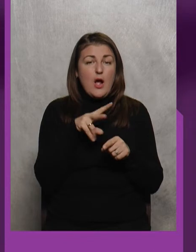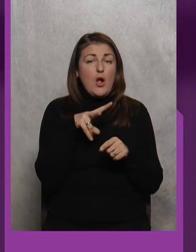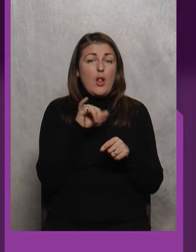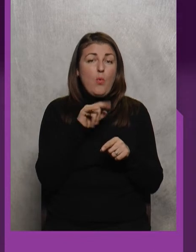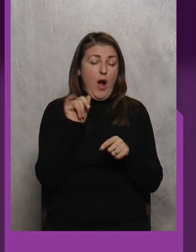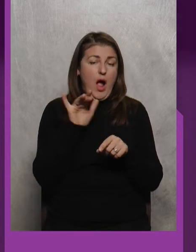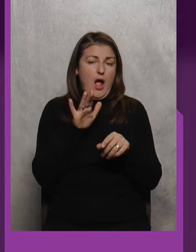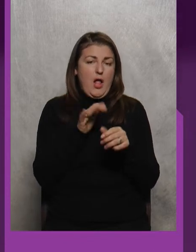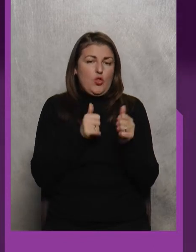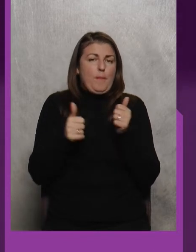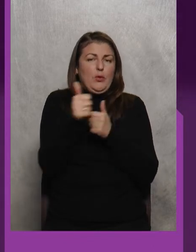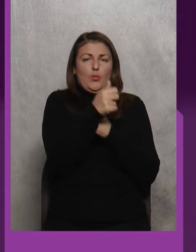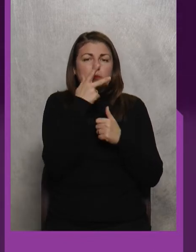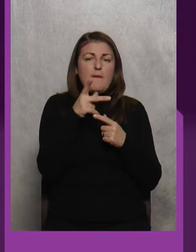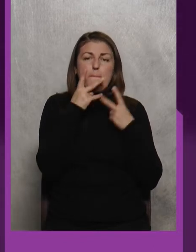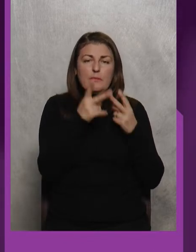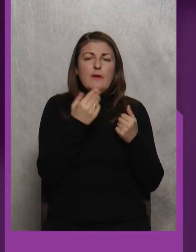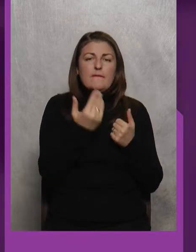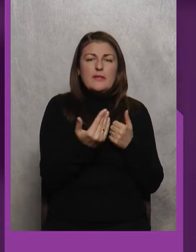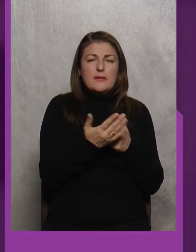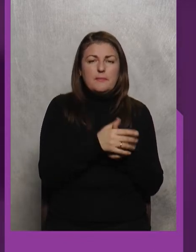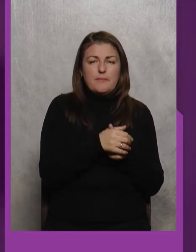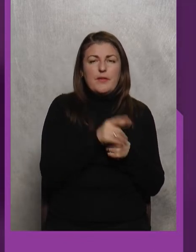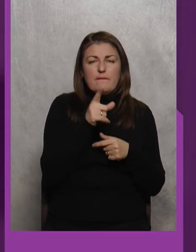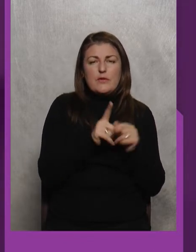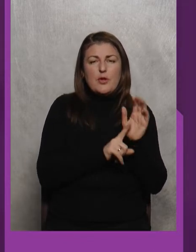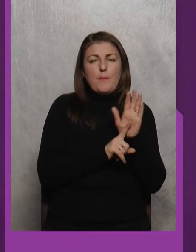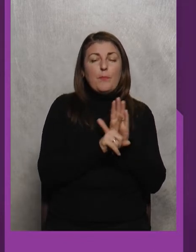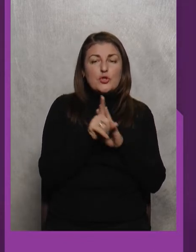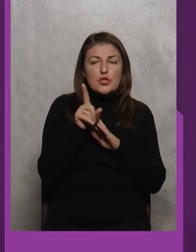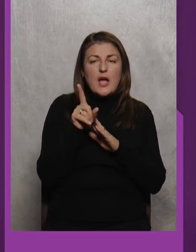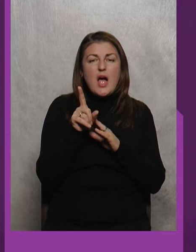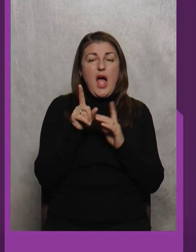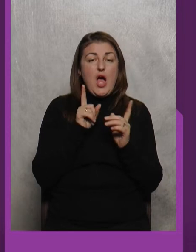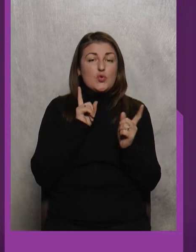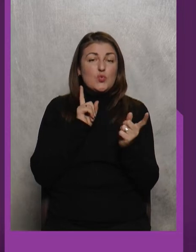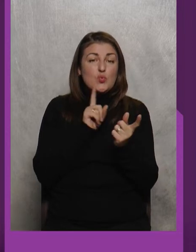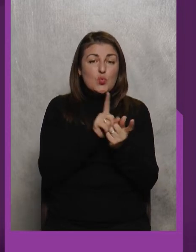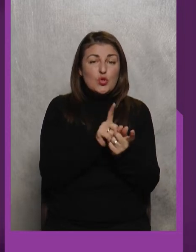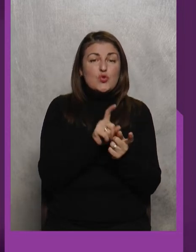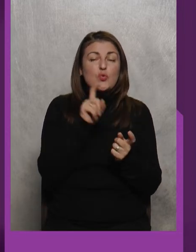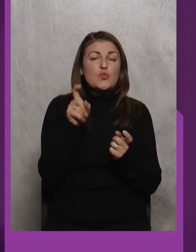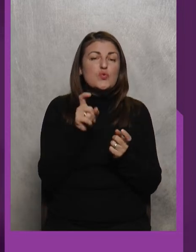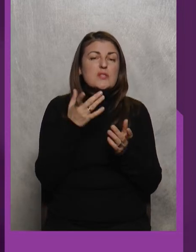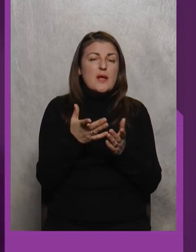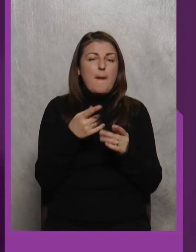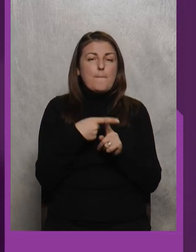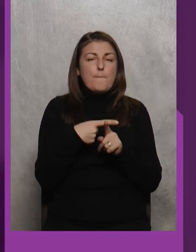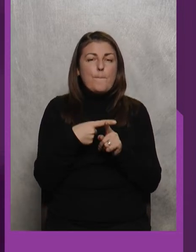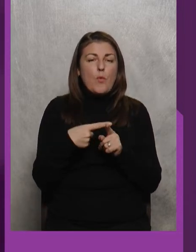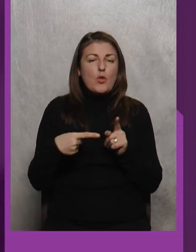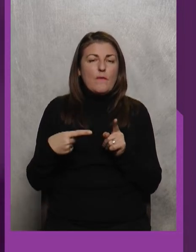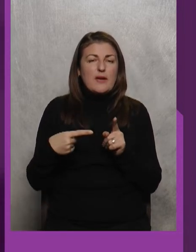домінує Він, подивіться Він починає суточку з половини